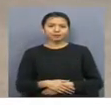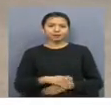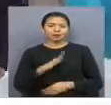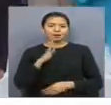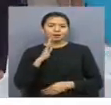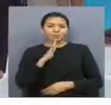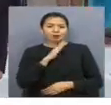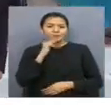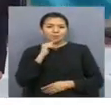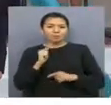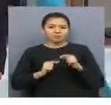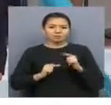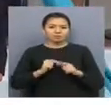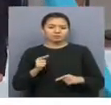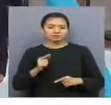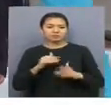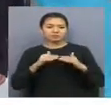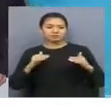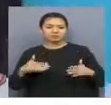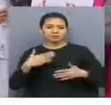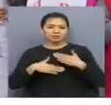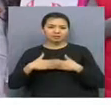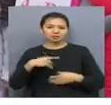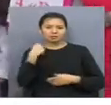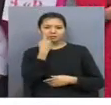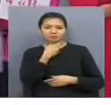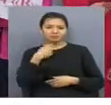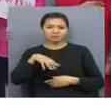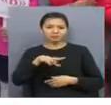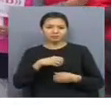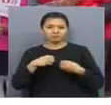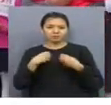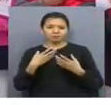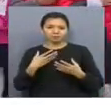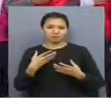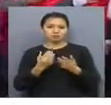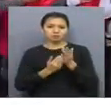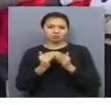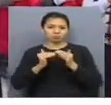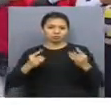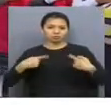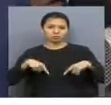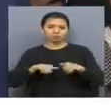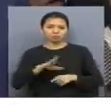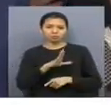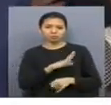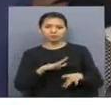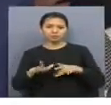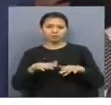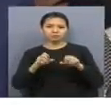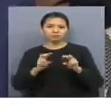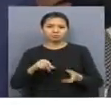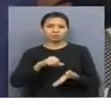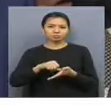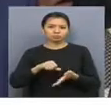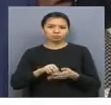ақпан текпе мектеппе асыққан жасы балғындар жібек жол ауындағы білім күнде арналған мерекелік шара жоғарды денгеде аталы бөтілді. Салтанат шарағы арнайыға атыстан